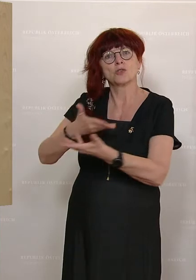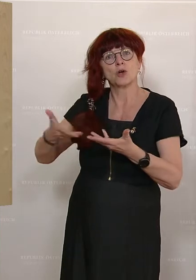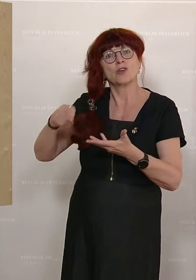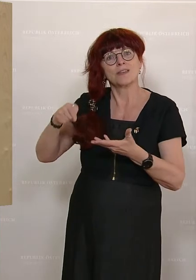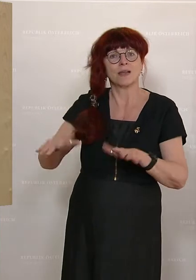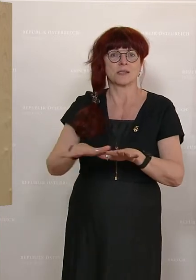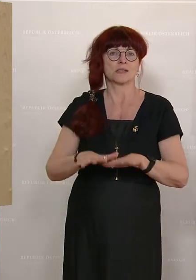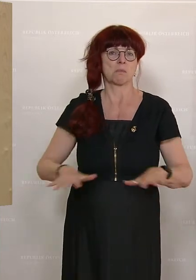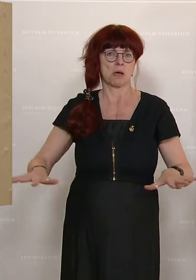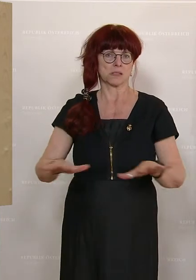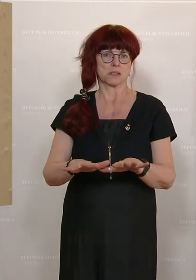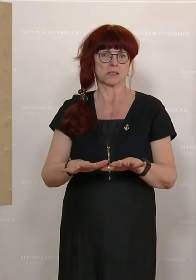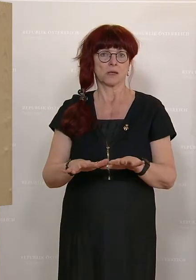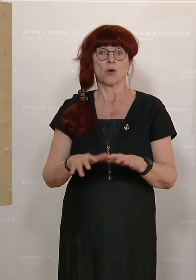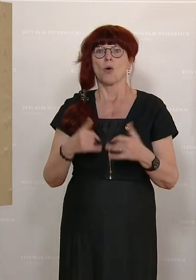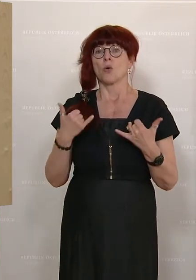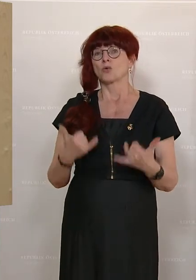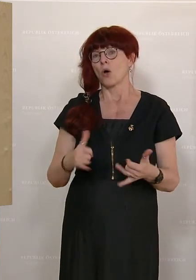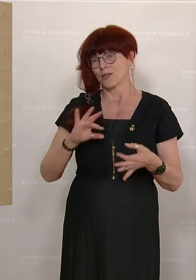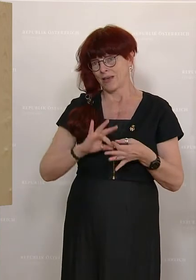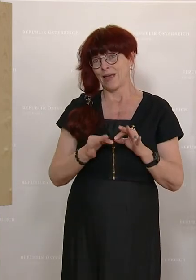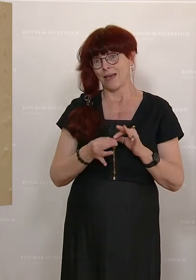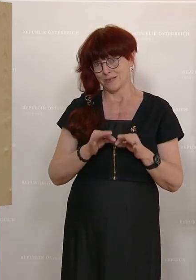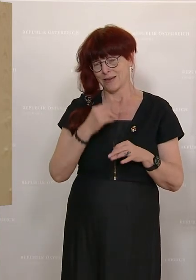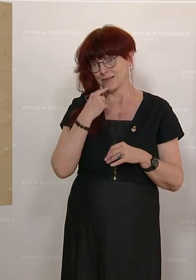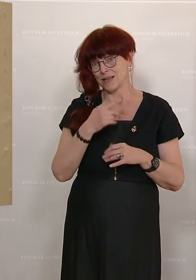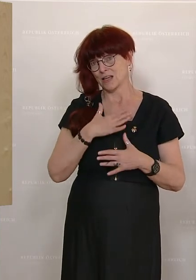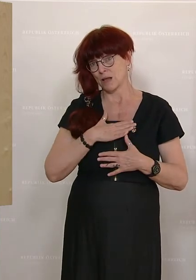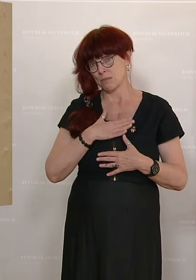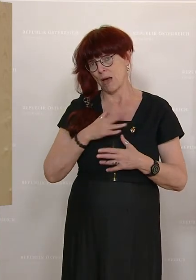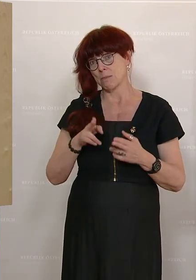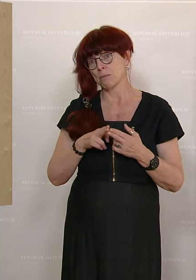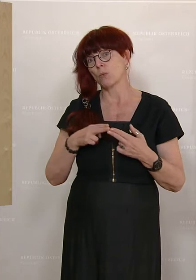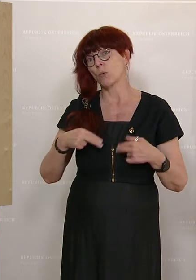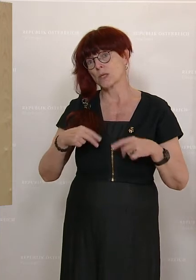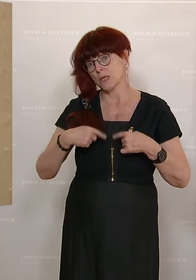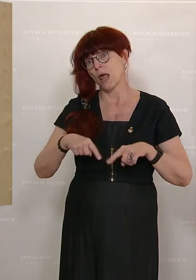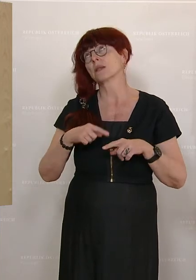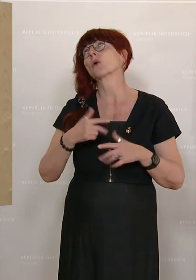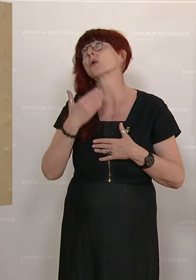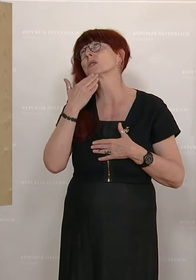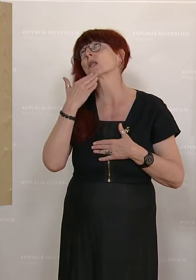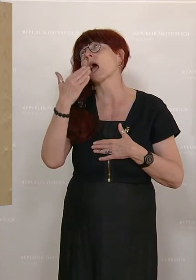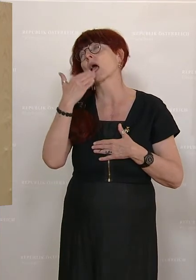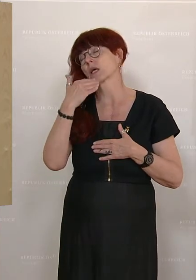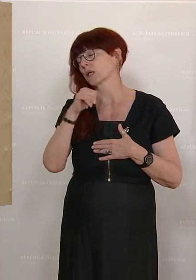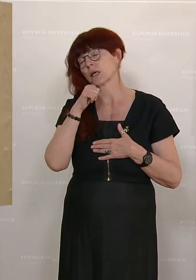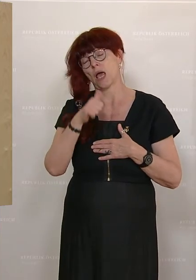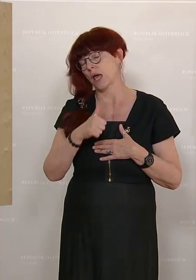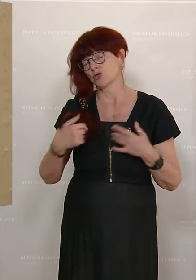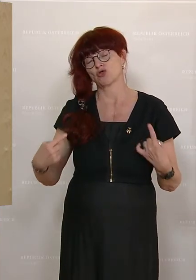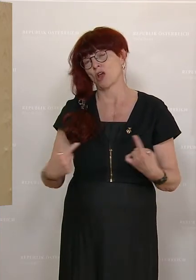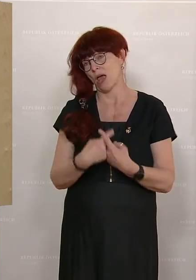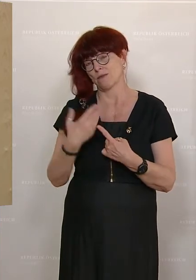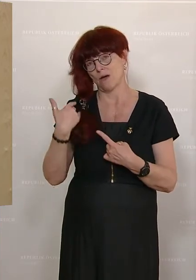ist die Basis für all diese Dinge. Und wenn heute auch Kärnten angesprochen worden ist, meinem Bundesland ist das Gott sei Dank erspart geblieben. Dieser Streit und